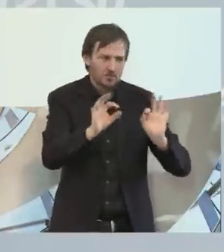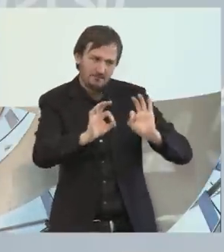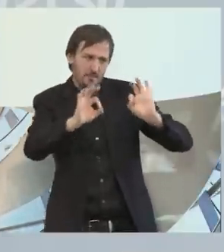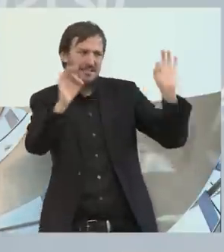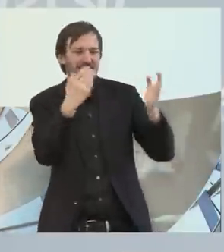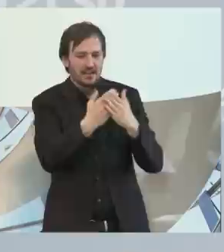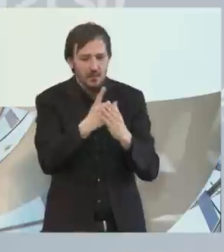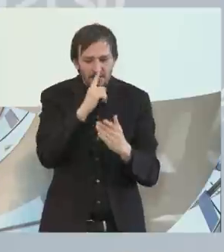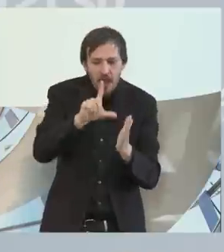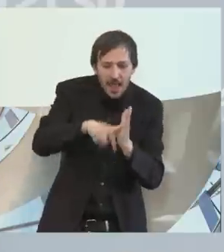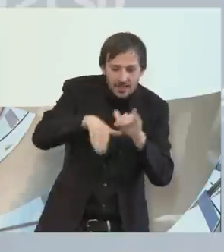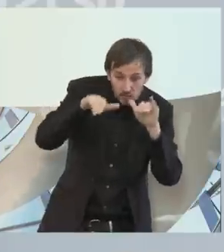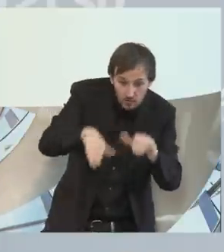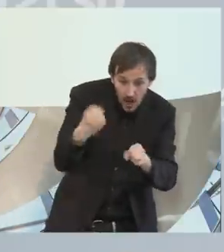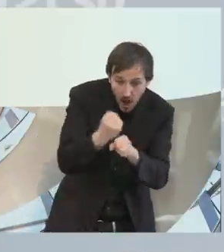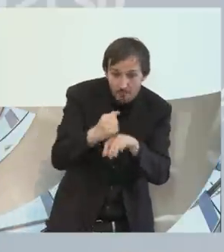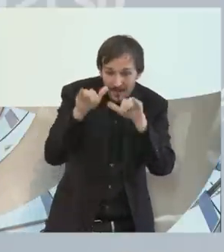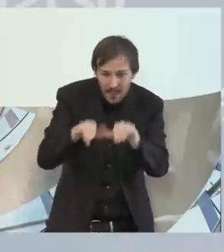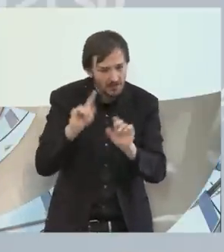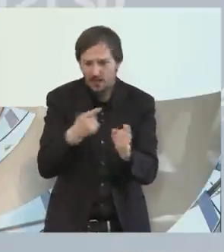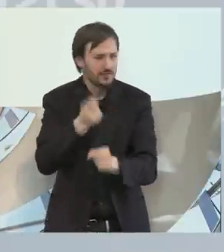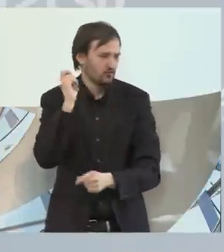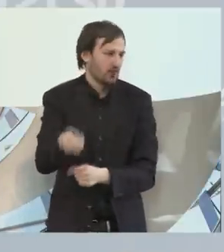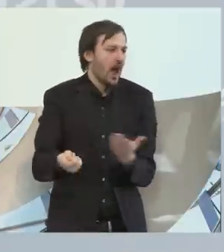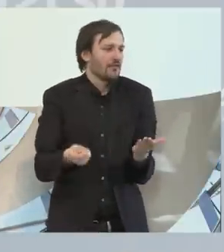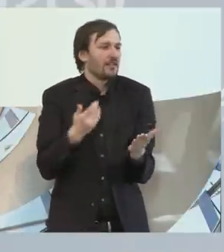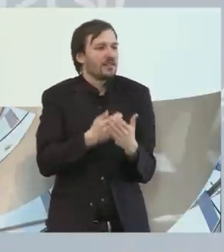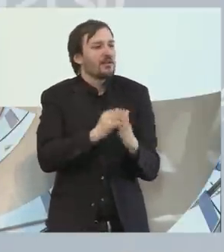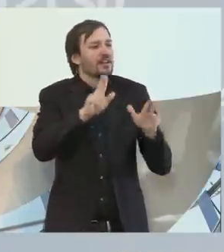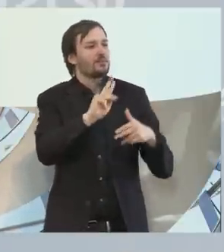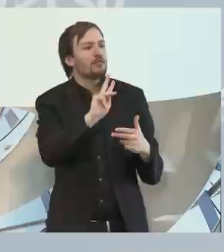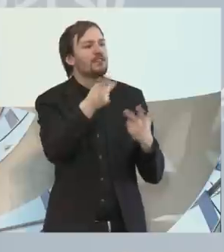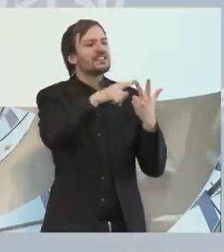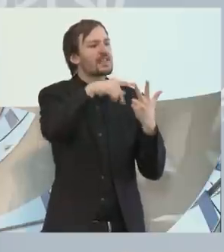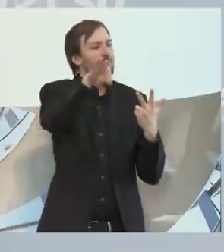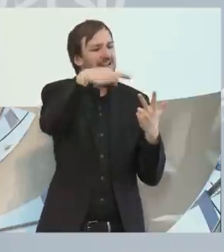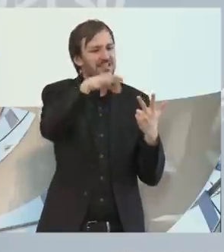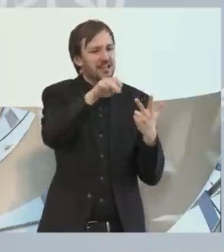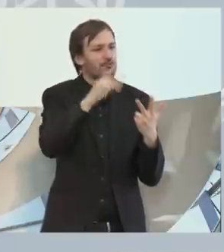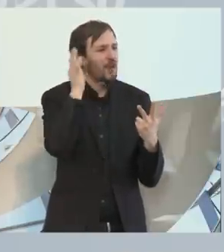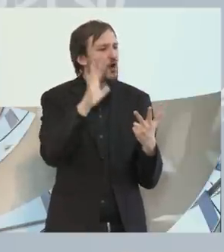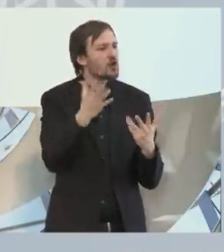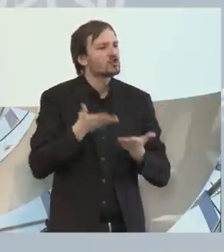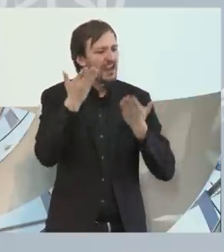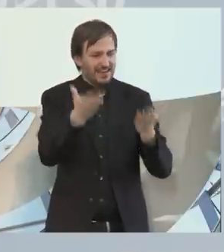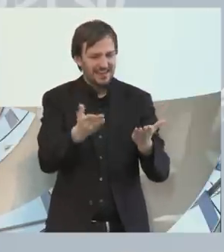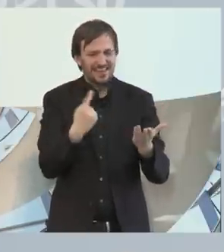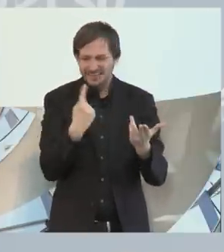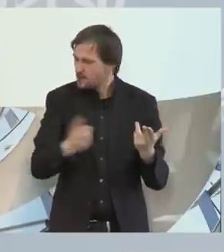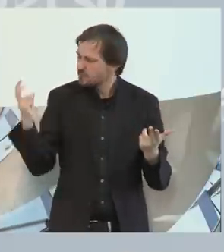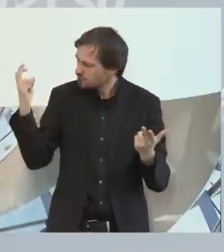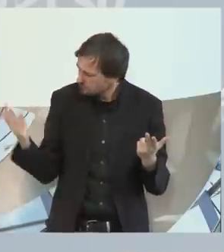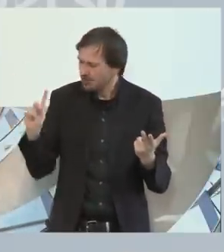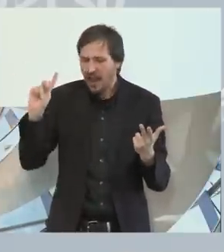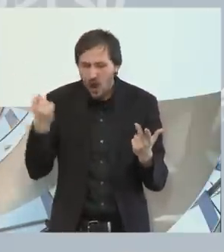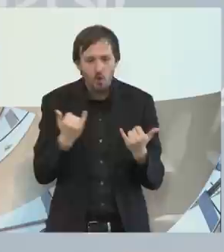lohnen. Wir werden mit der Vizepräsidentin des Deutschen Roten Kreuzes, Donata Schenk, zu Schweinsberg sprechen, wie dann auch die UN